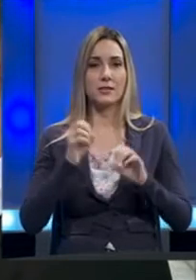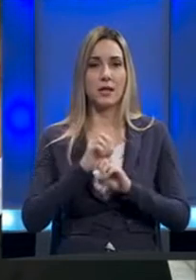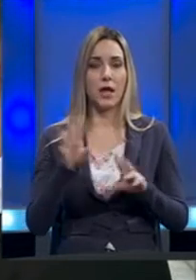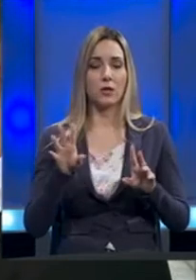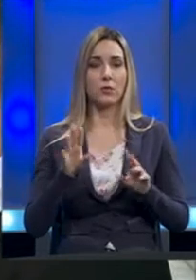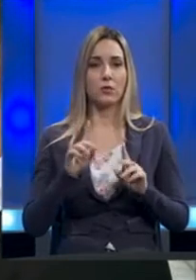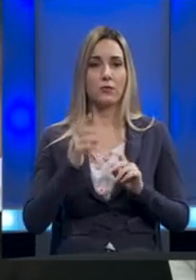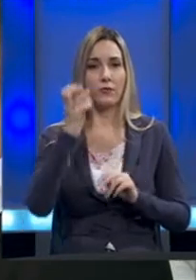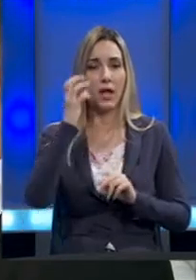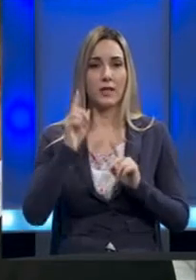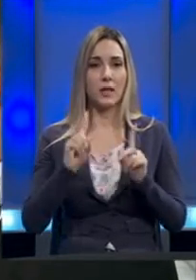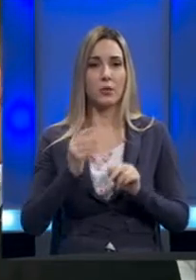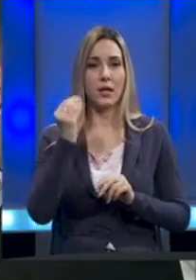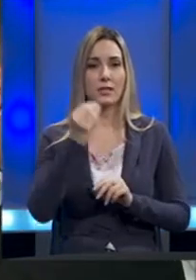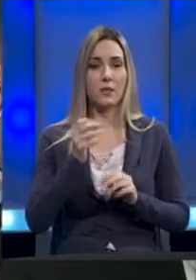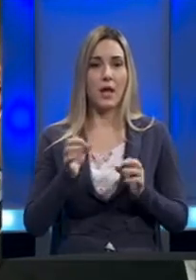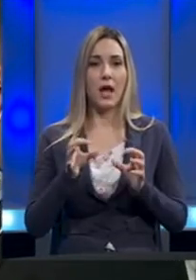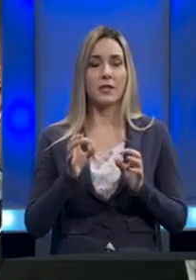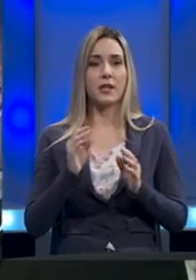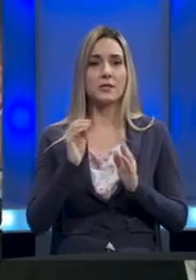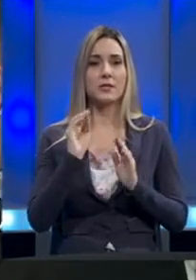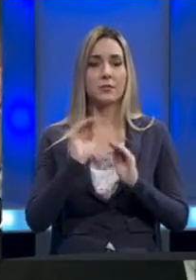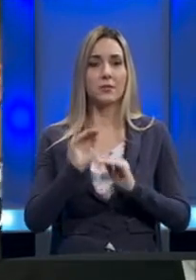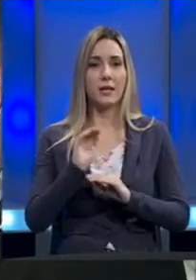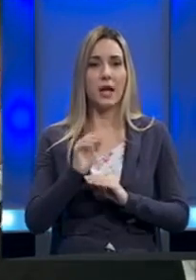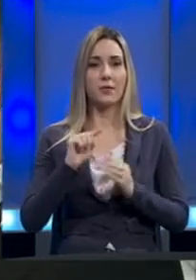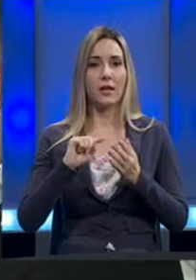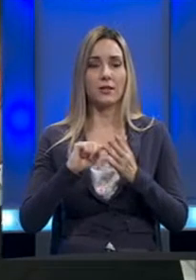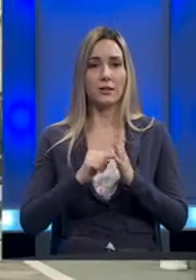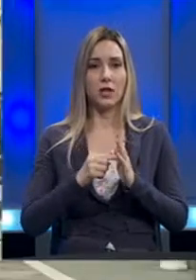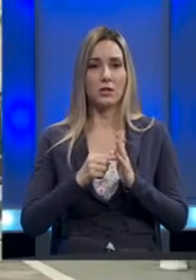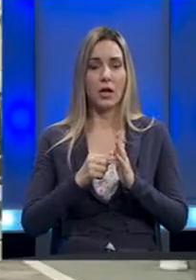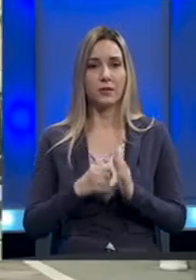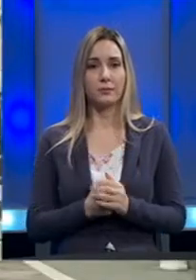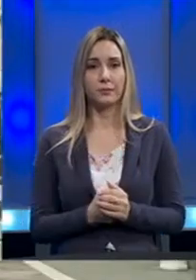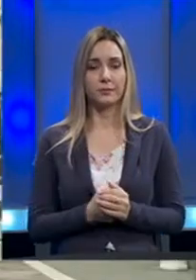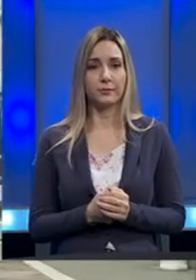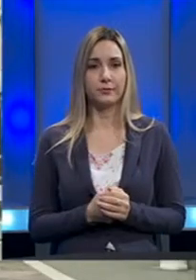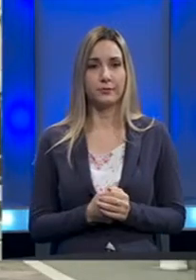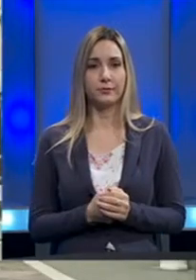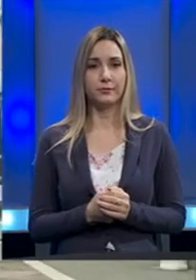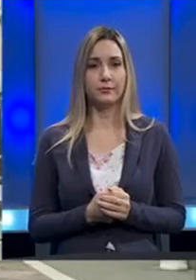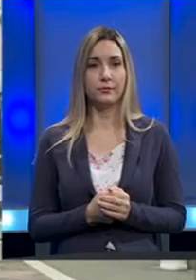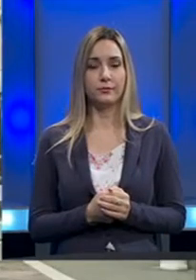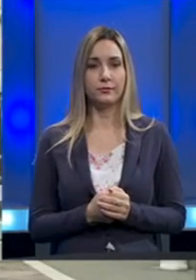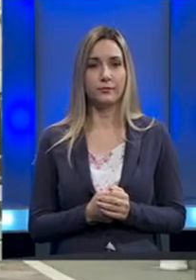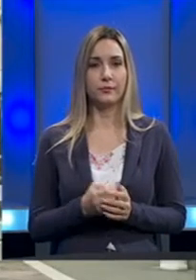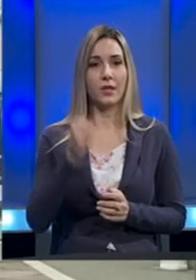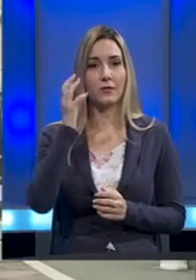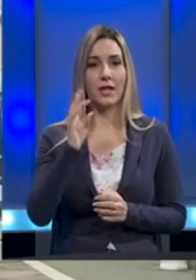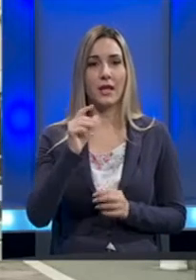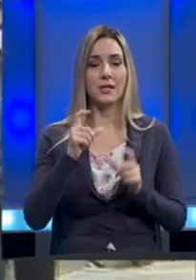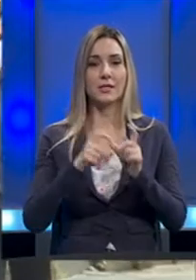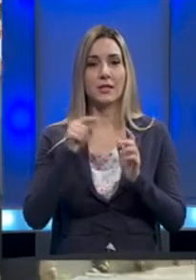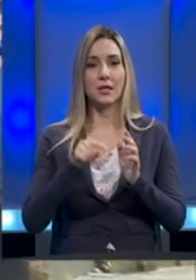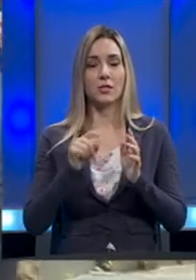Srpske na adresi prijava.vladars.net